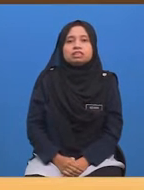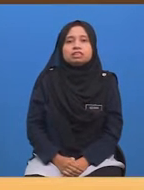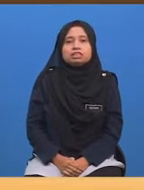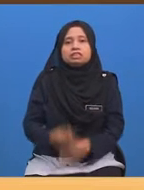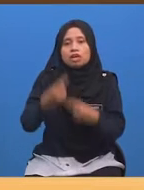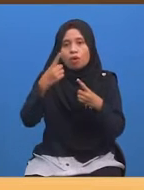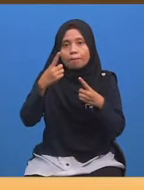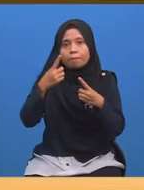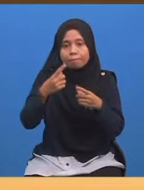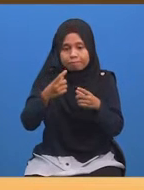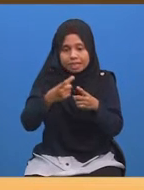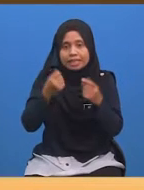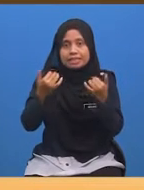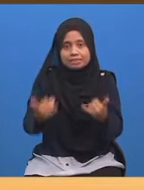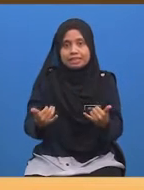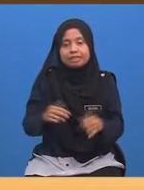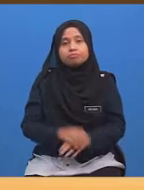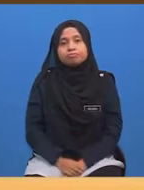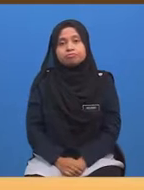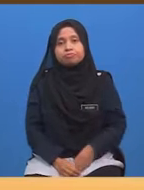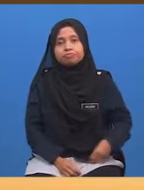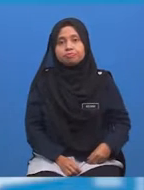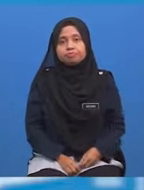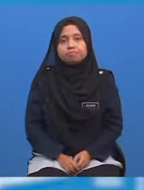jawab bermula dari sekarang